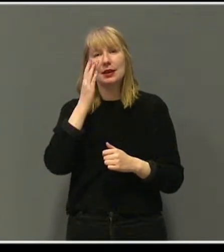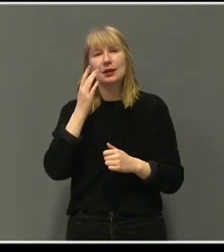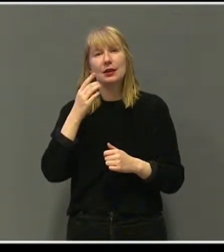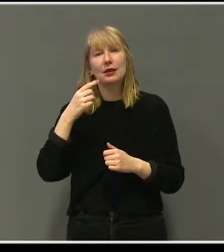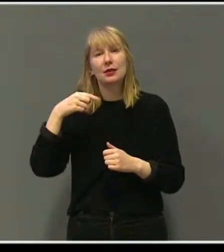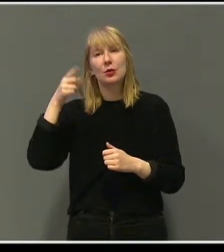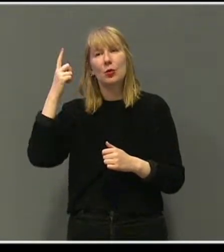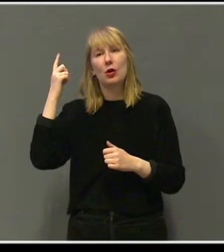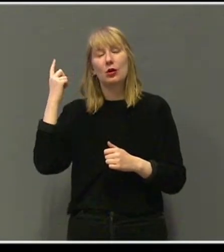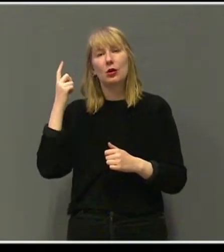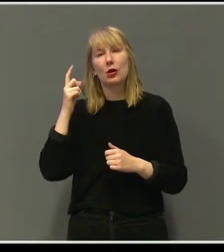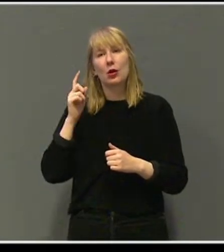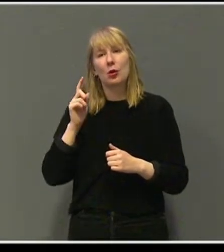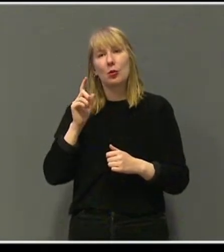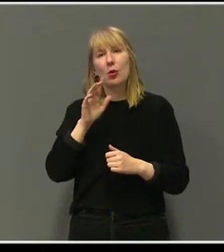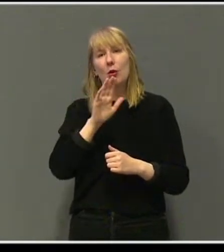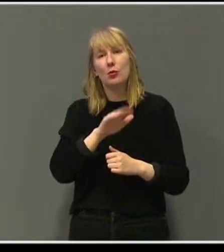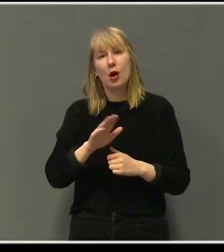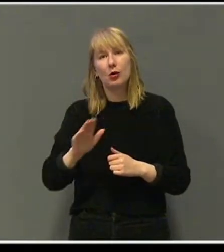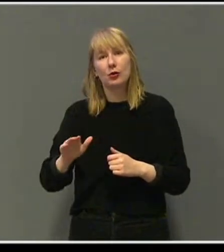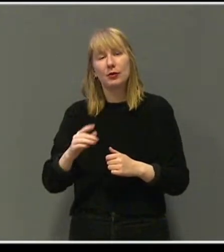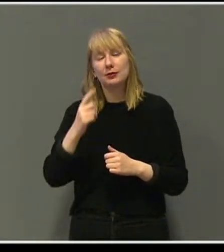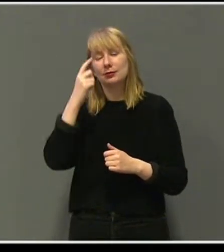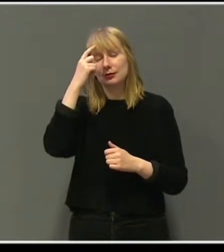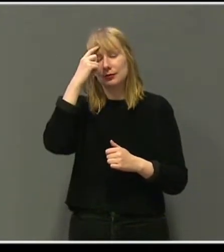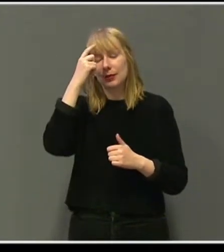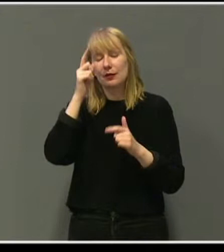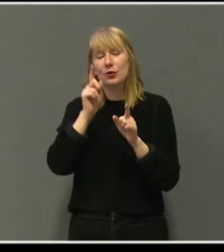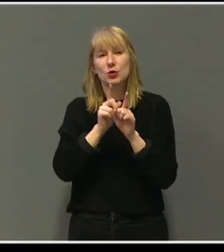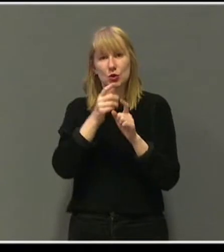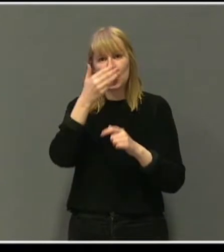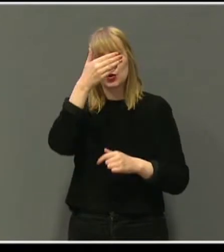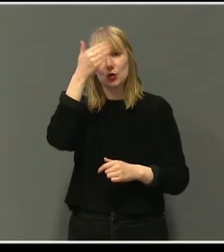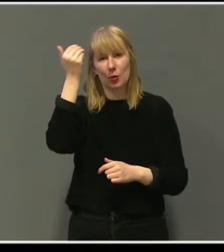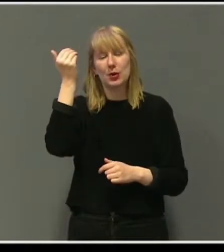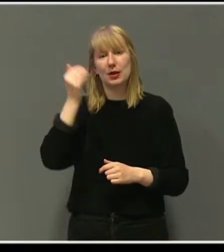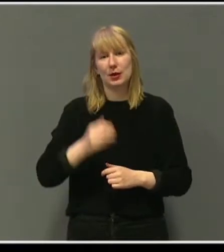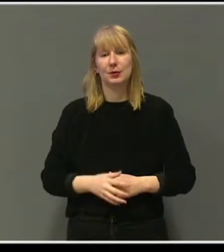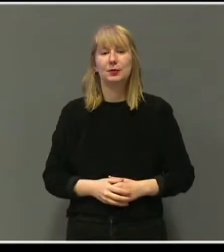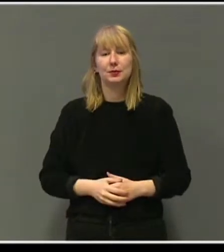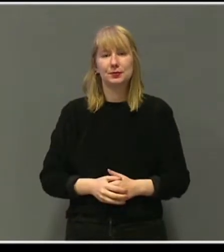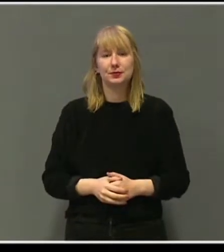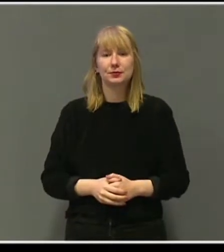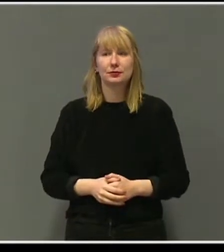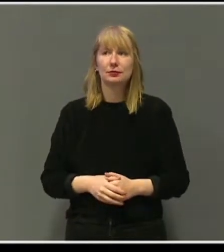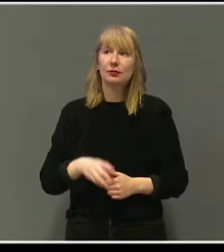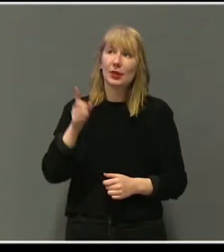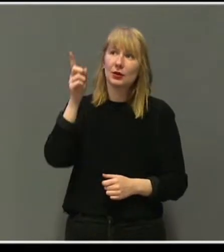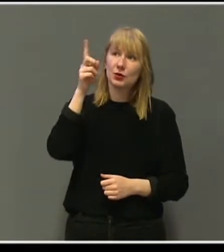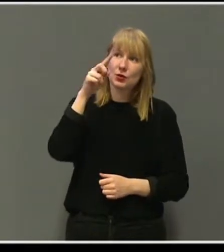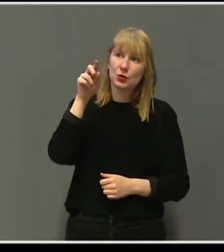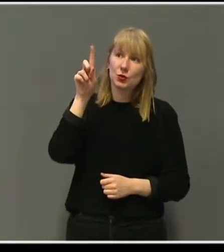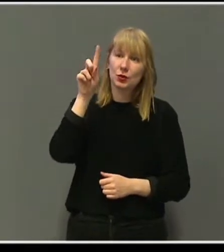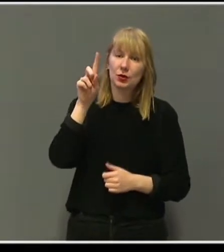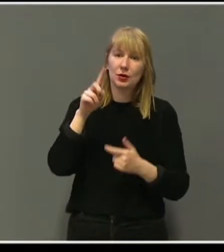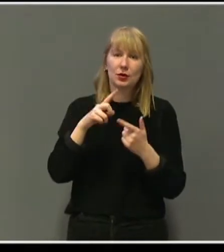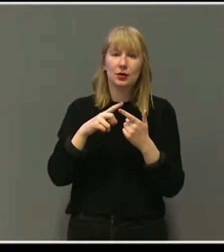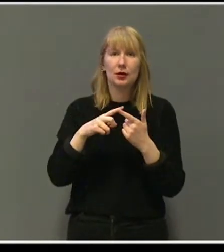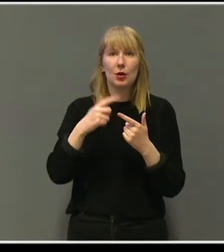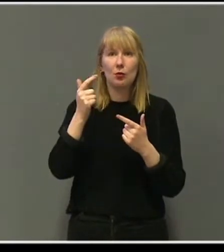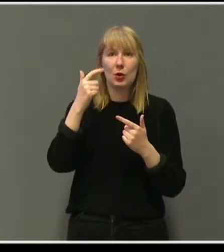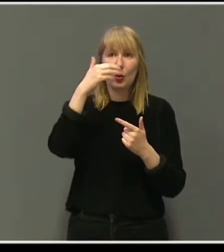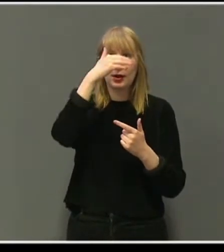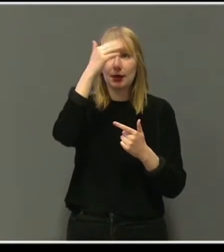barndommen og tenker at sånn var i sommeren da jeg var barn. Sol, blå himmel,